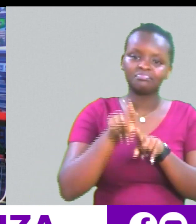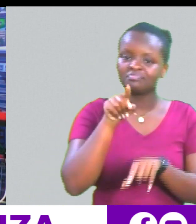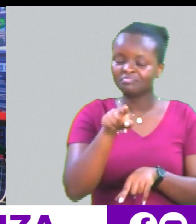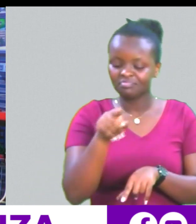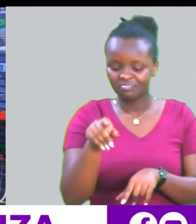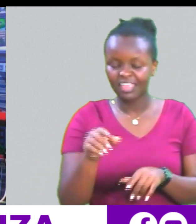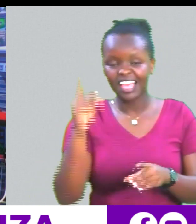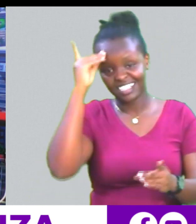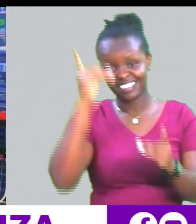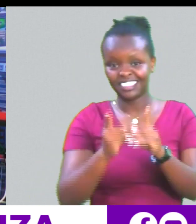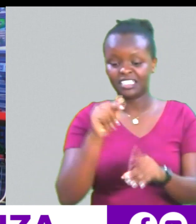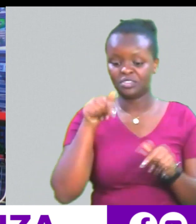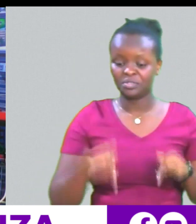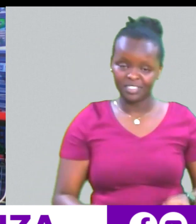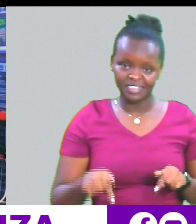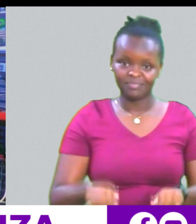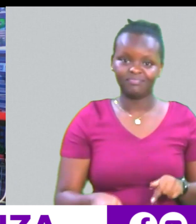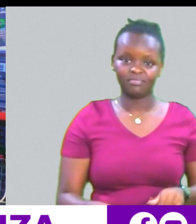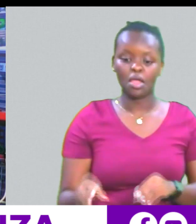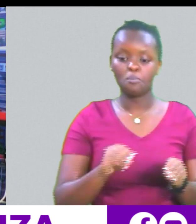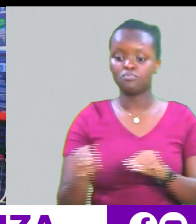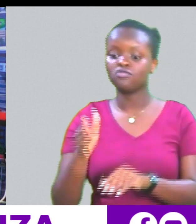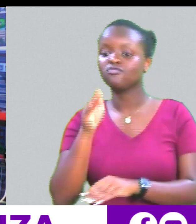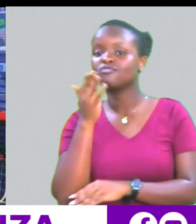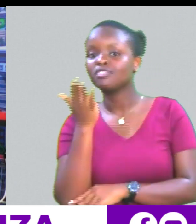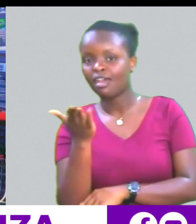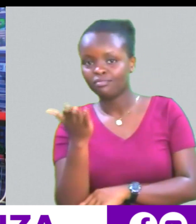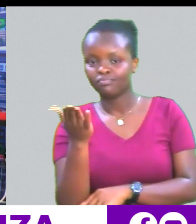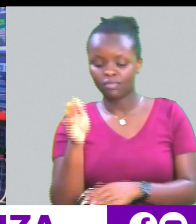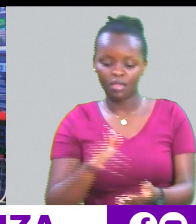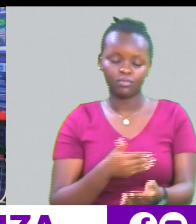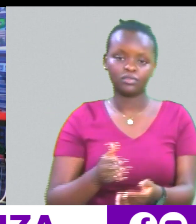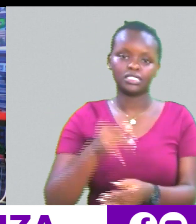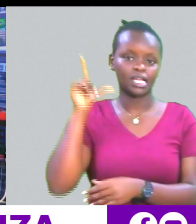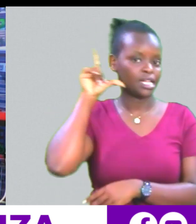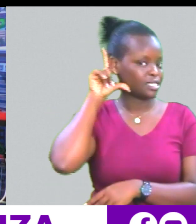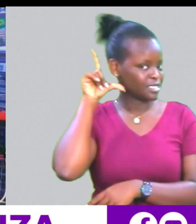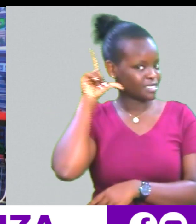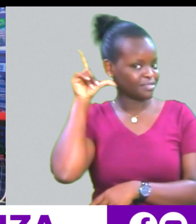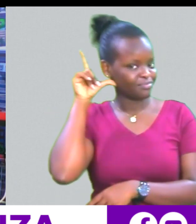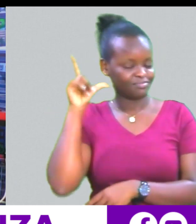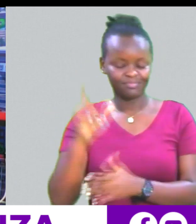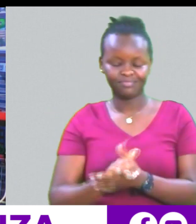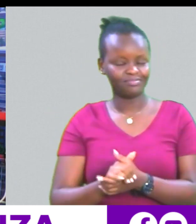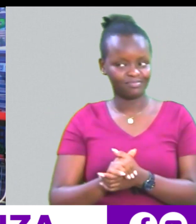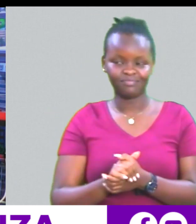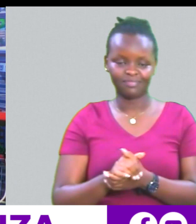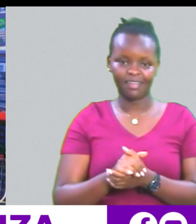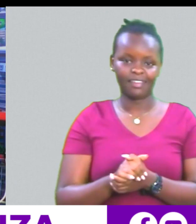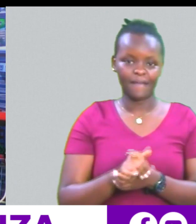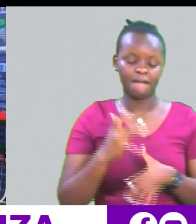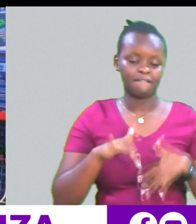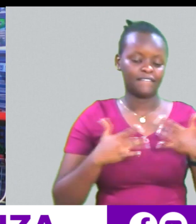Hacha leo turubi hapo Majua Kuna ile mziki Kulikuwa nasikiza Ukisikiza Inakuhiti Eh, normal Eh, kani